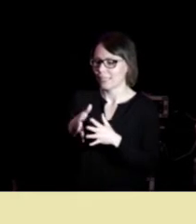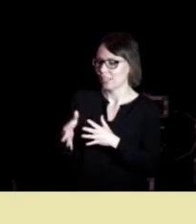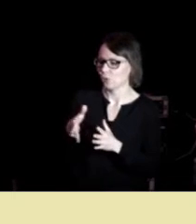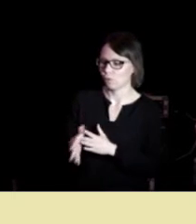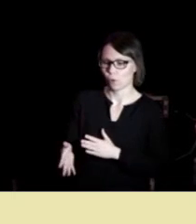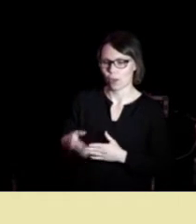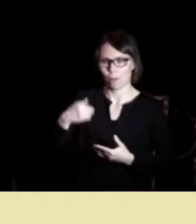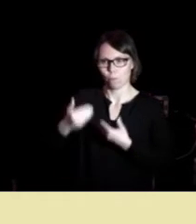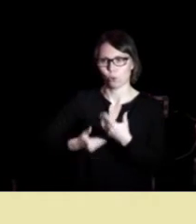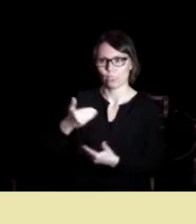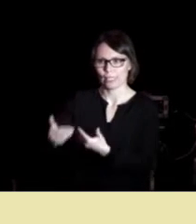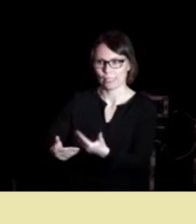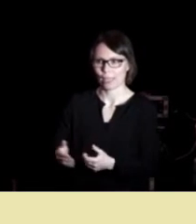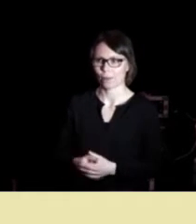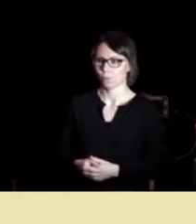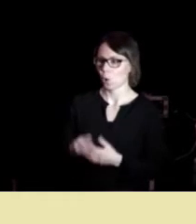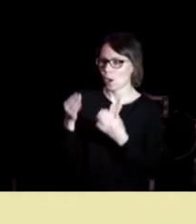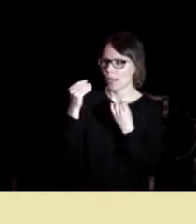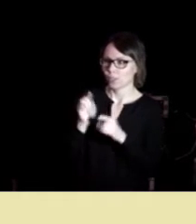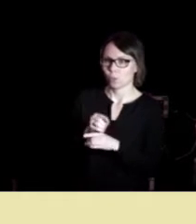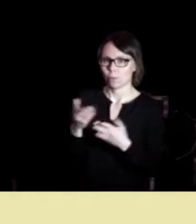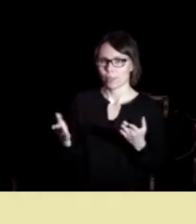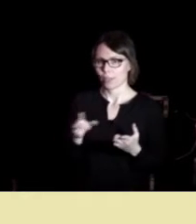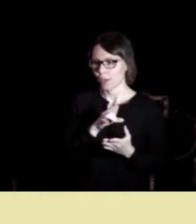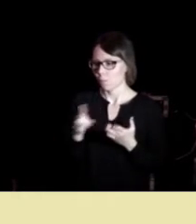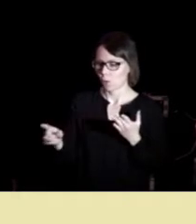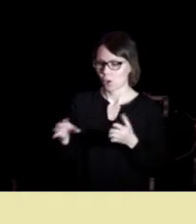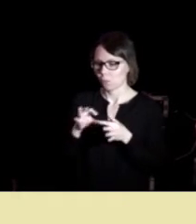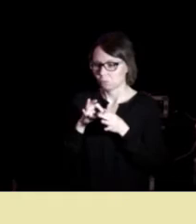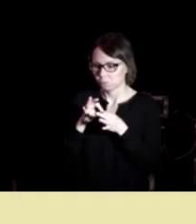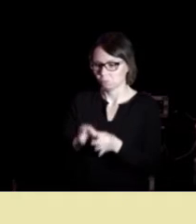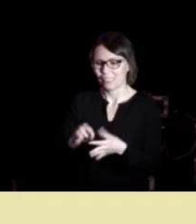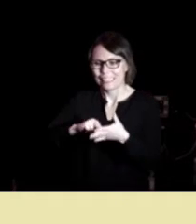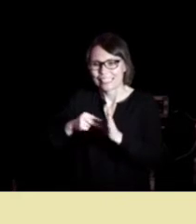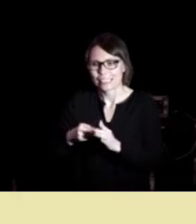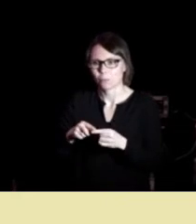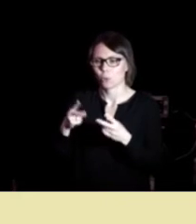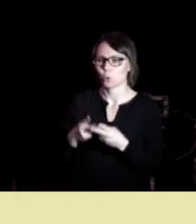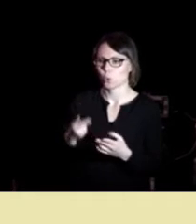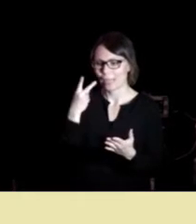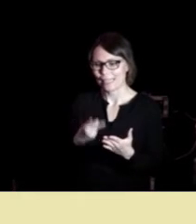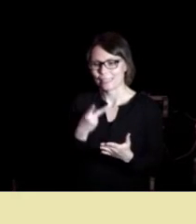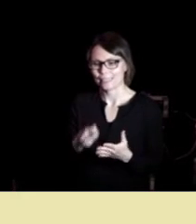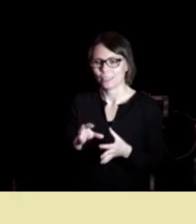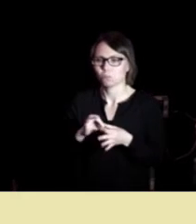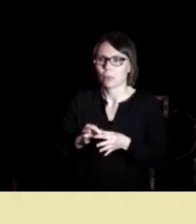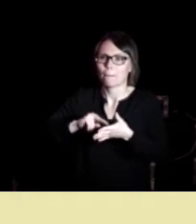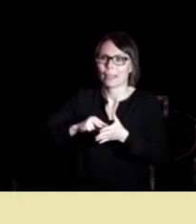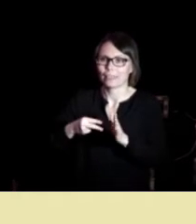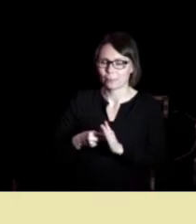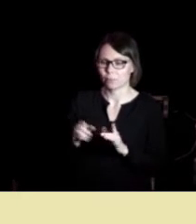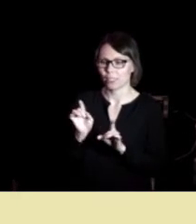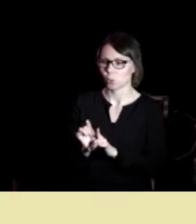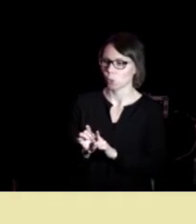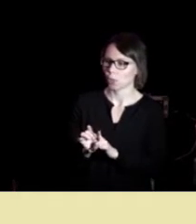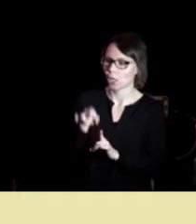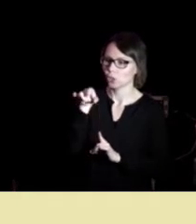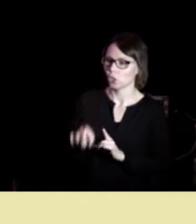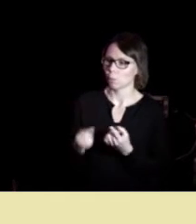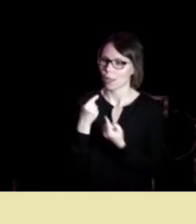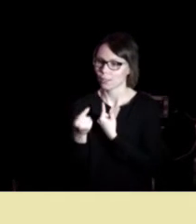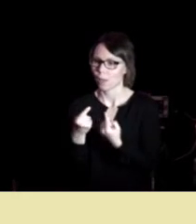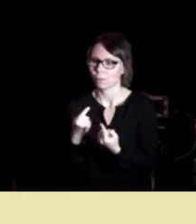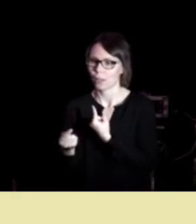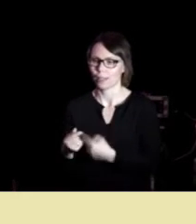prosessene og en læring som ikke bare innbærer teknikk men også innsikt i mekanismene i denne typen samtaler jeg